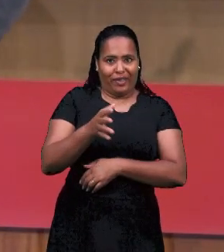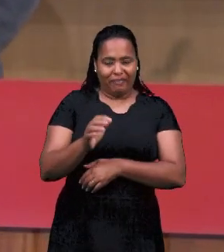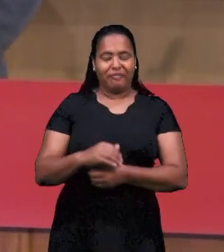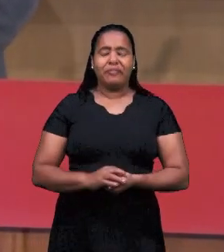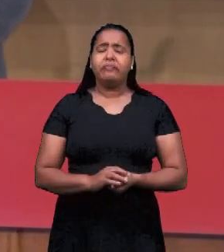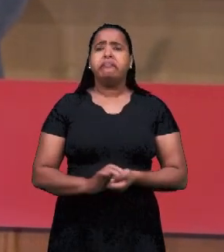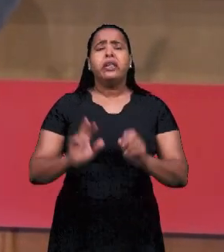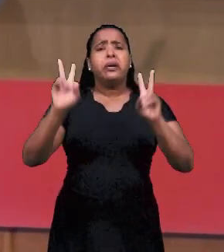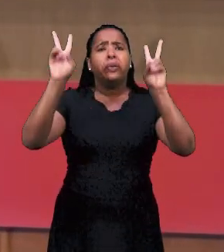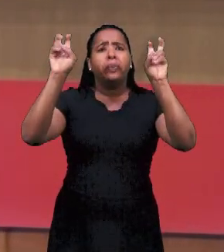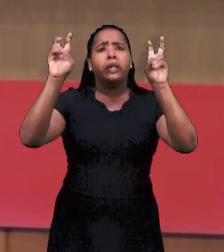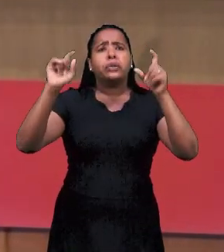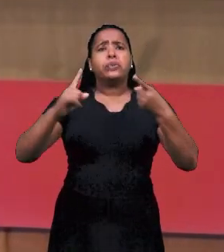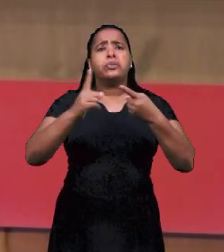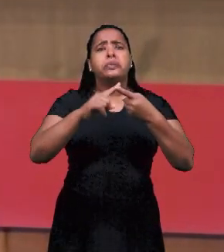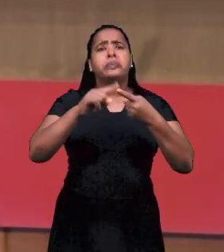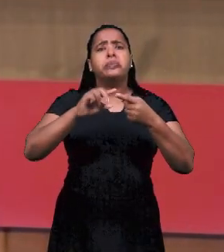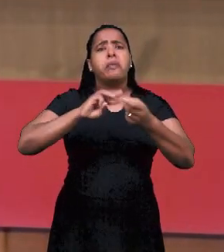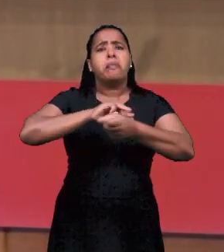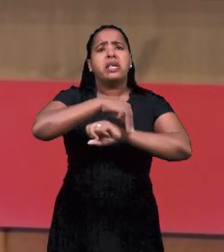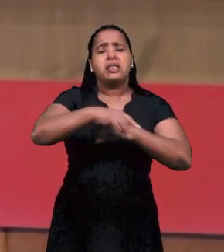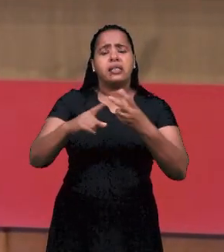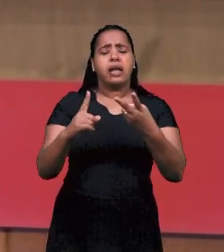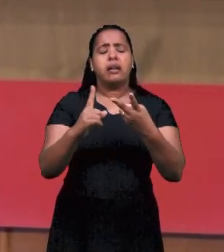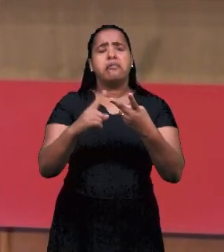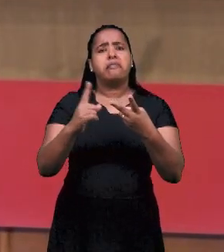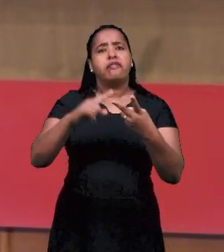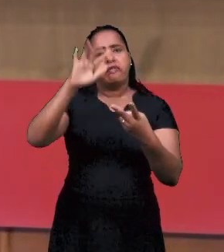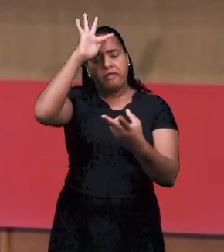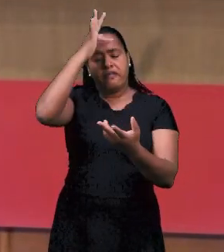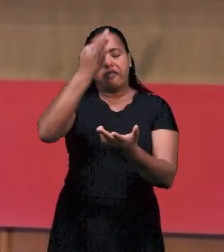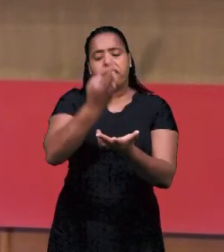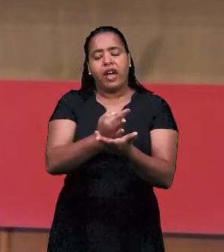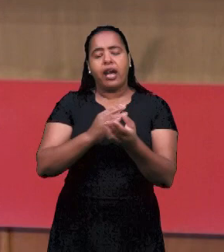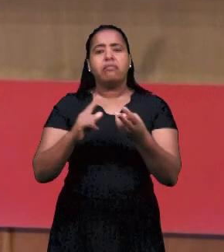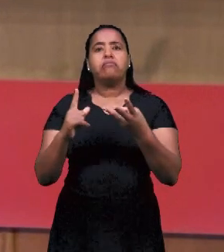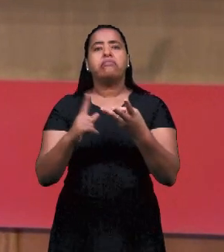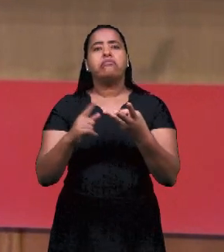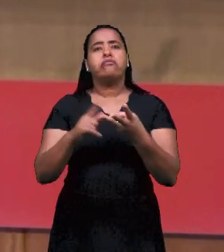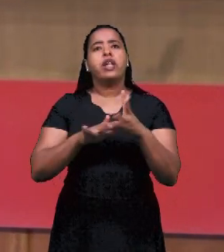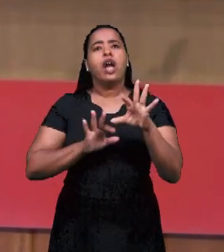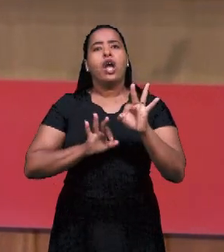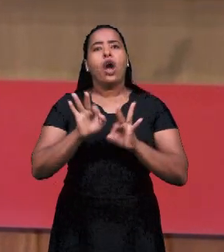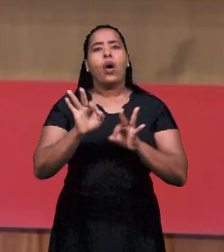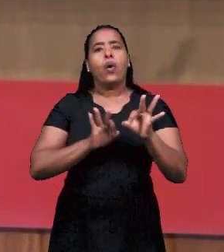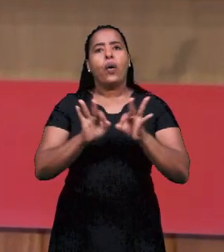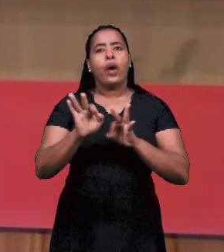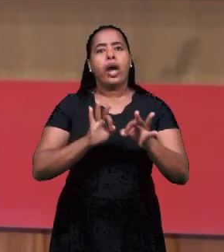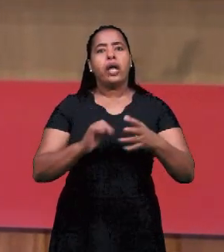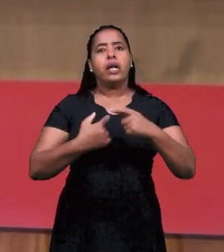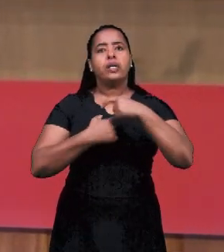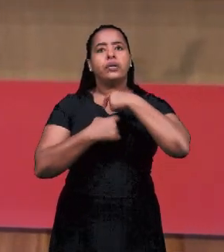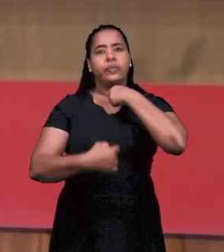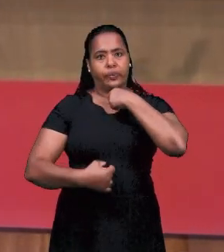И тема наша сегодня – служение, вера и подготовка труженика.